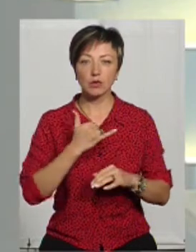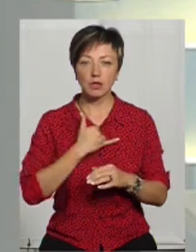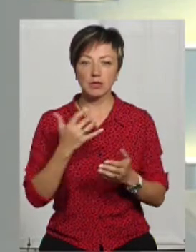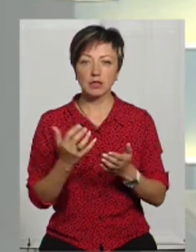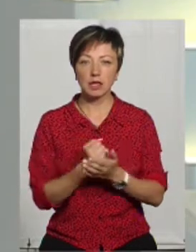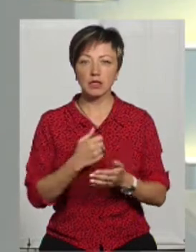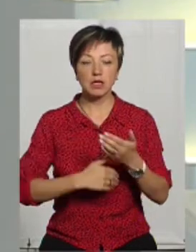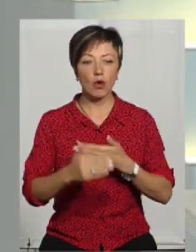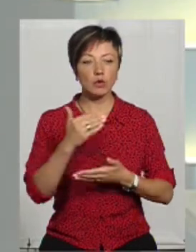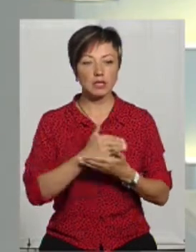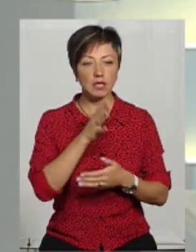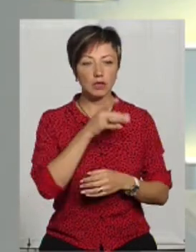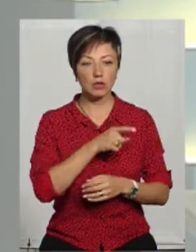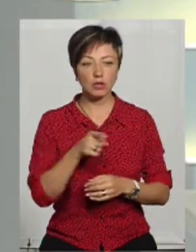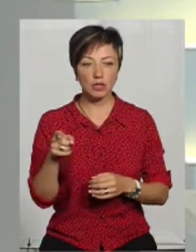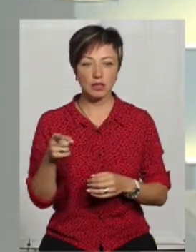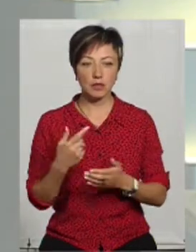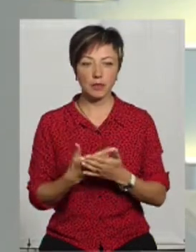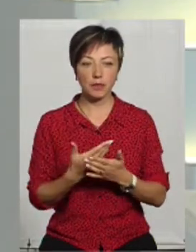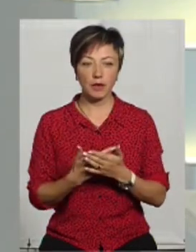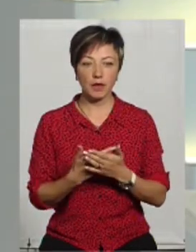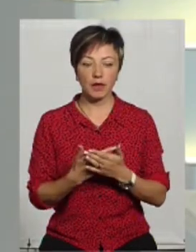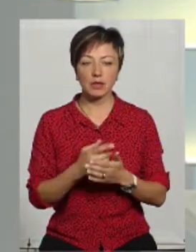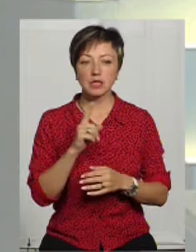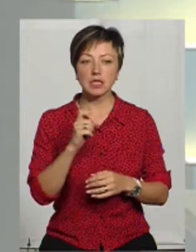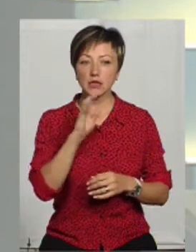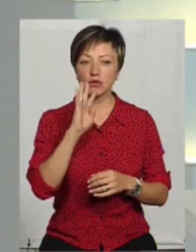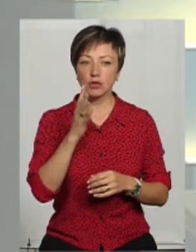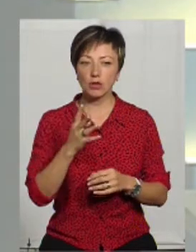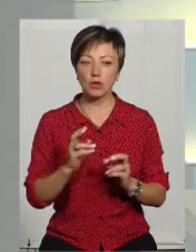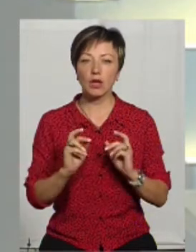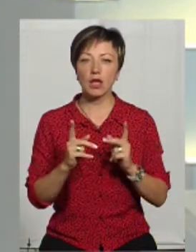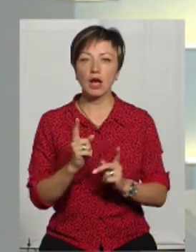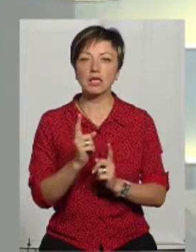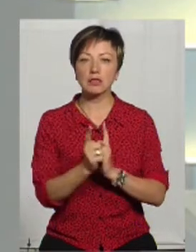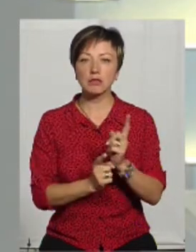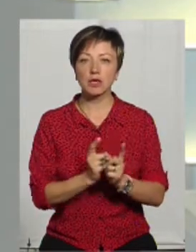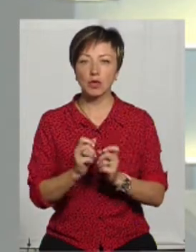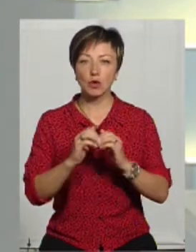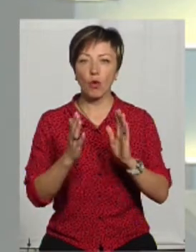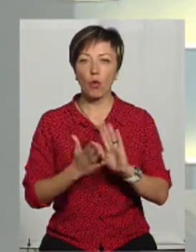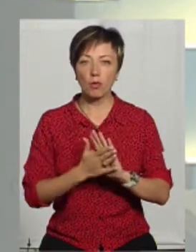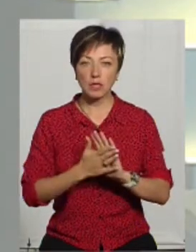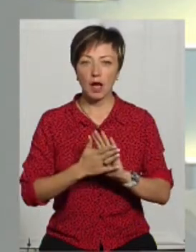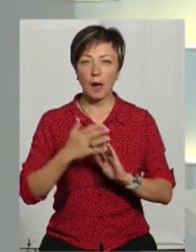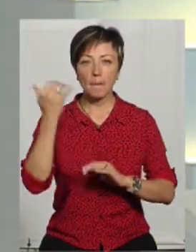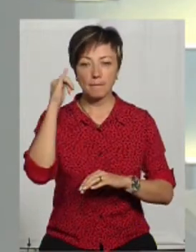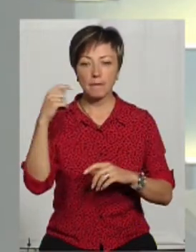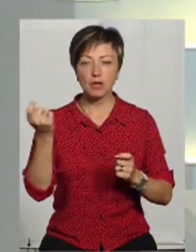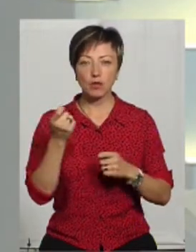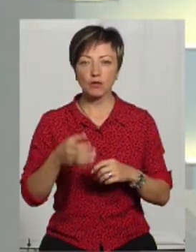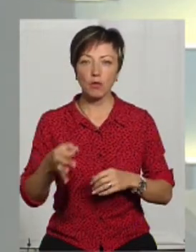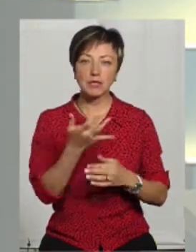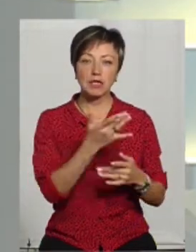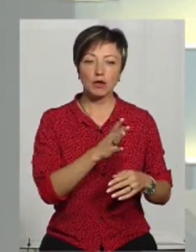От за останній час, припустимо, за 4 роки, як змінилися обсяги пасовищ в області? Скільки їх було,